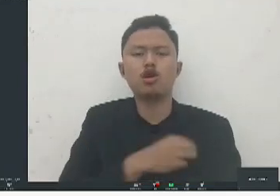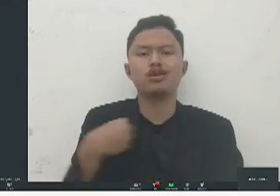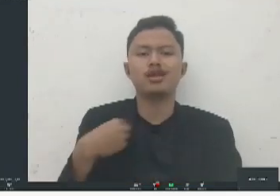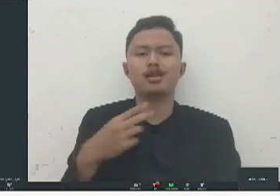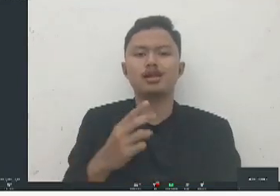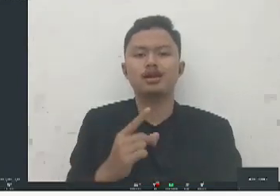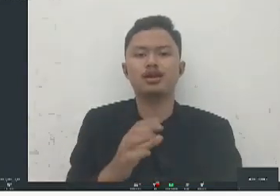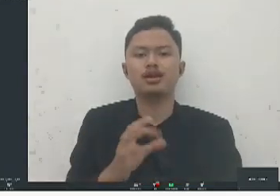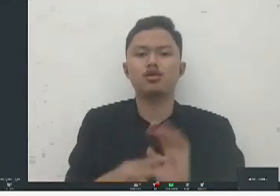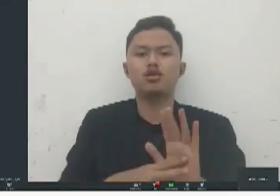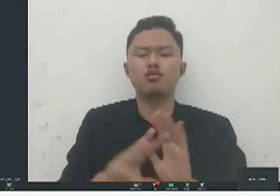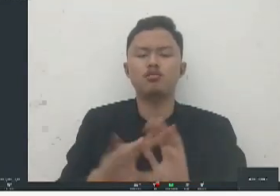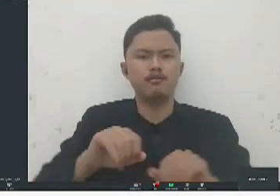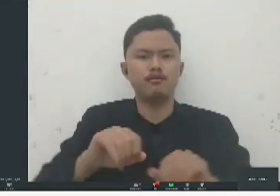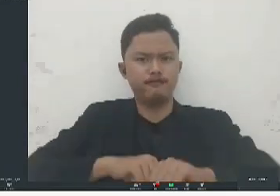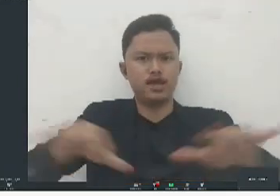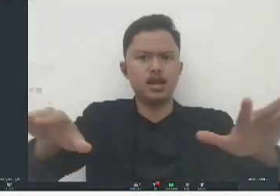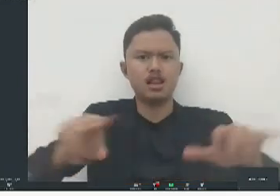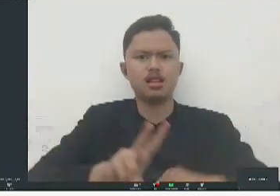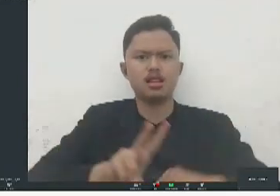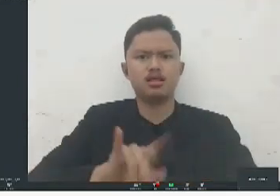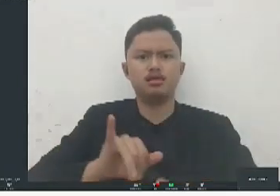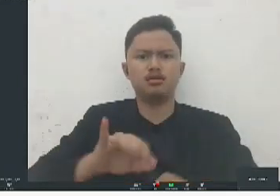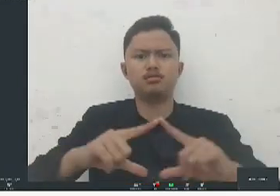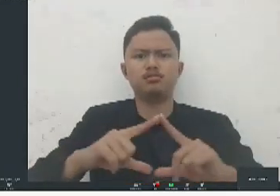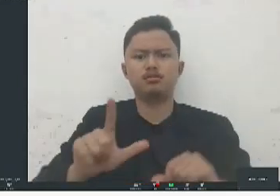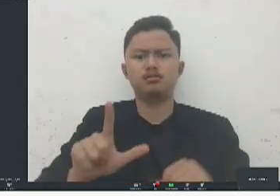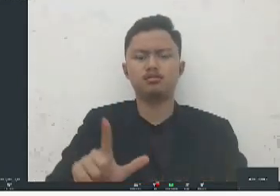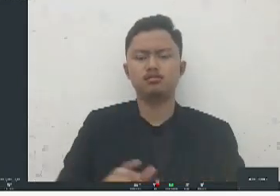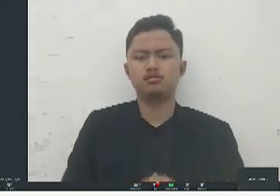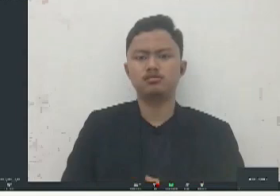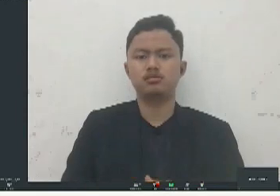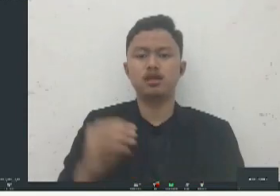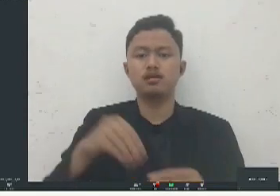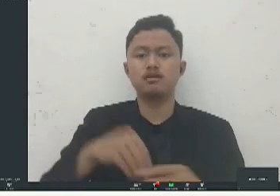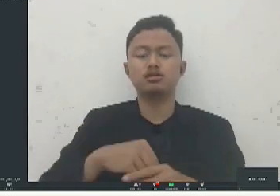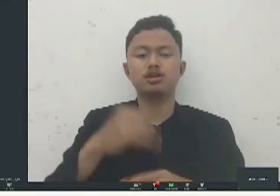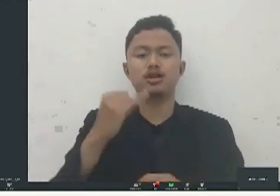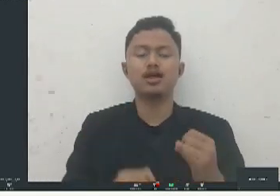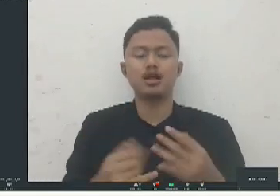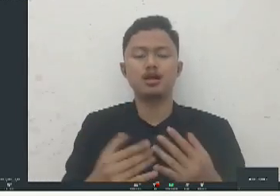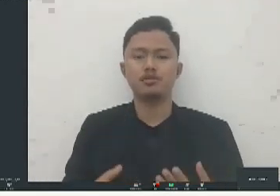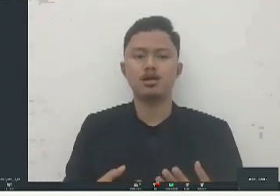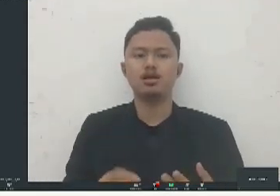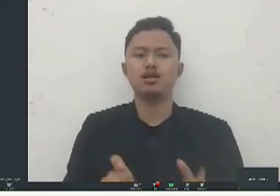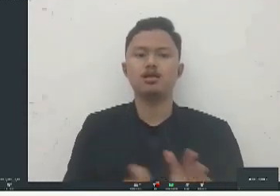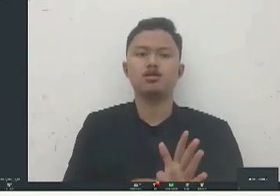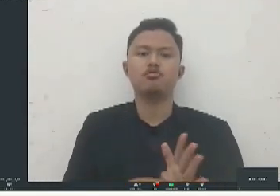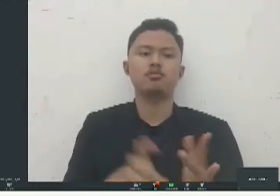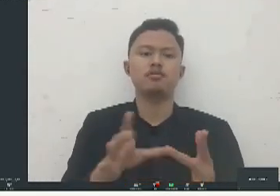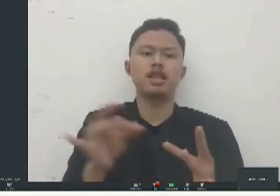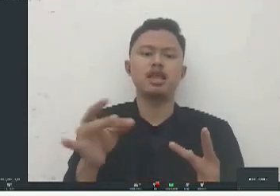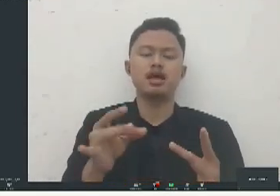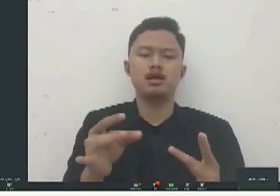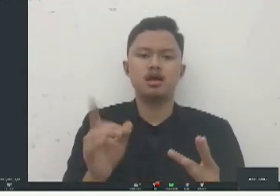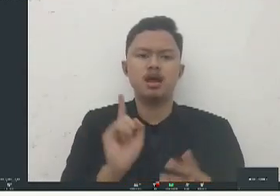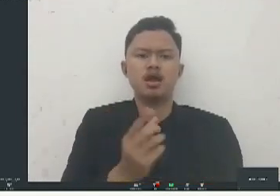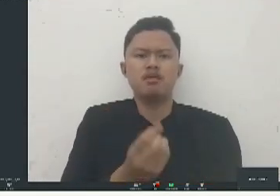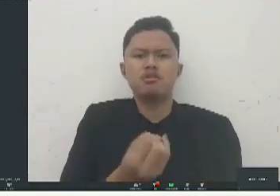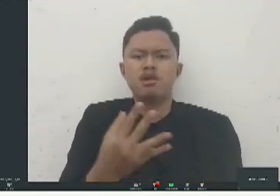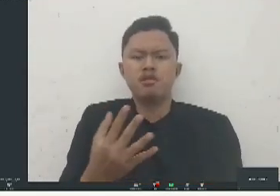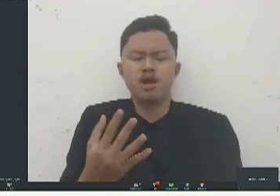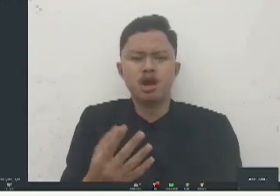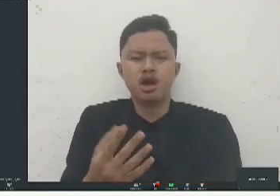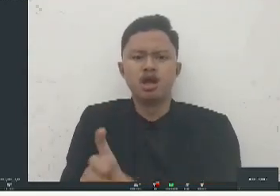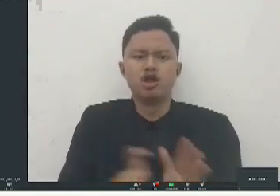viral juga gitu nah terus tips terakhirnya adalah ketika rekomen seperti ini ada beberapa hal sih yang pertama